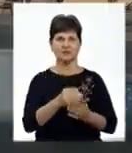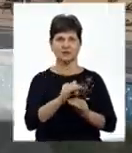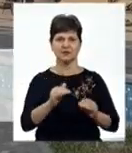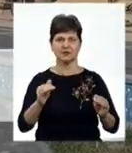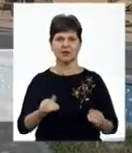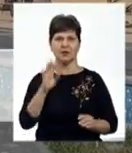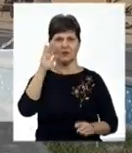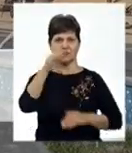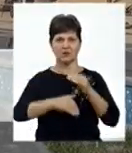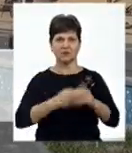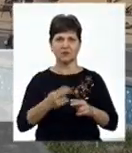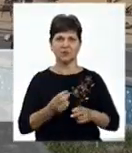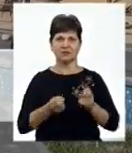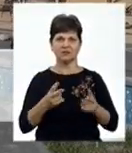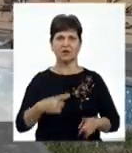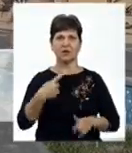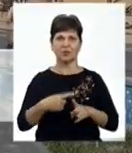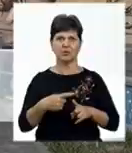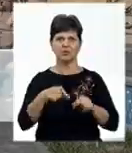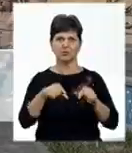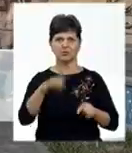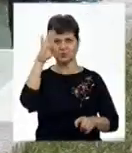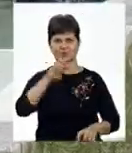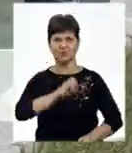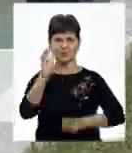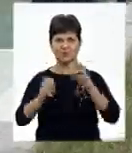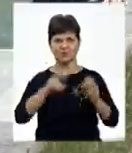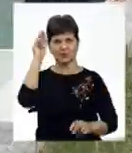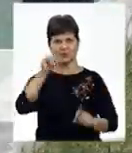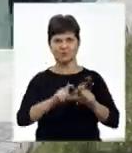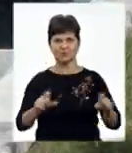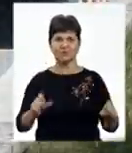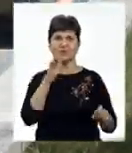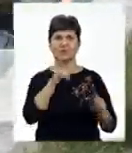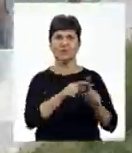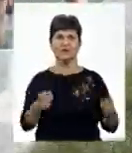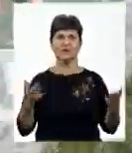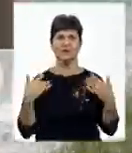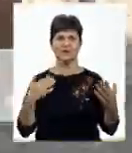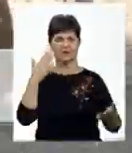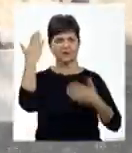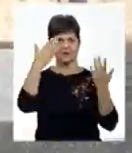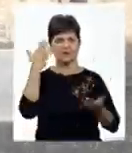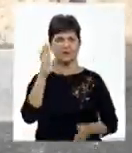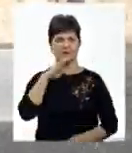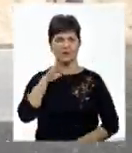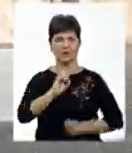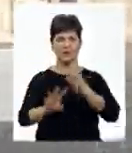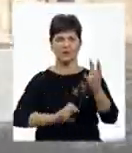У водоймах купатись небезпечно, тож плюскаються у фонтанах. Школярі розпочали сезон літніх канікул із розвагу у водограях.